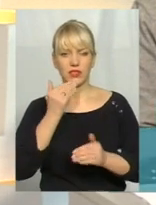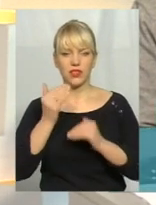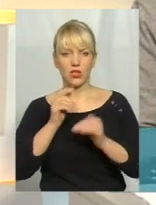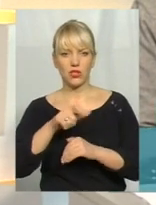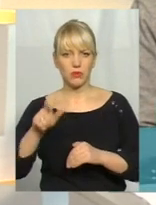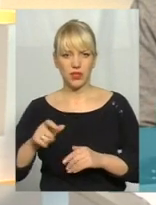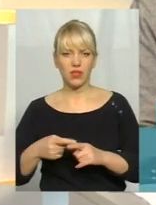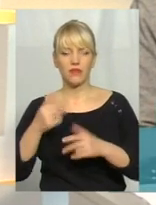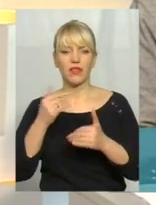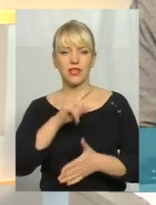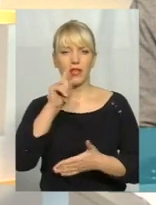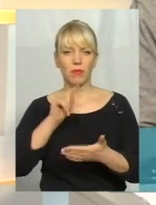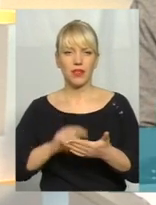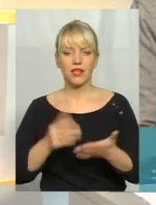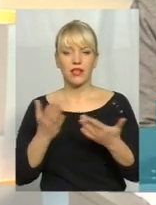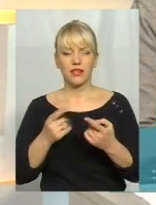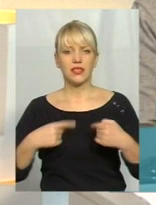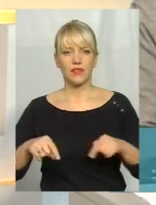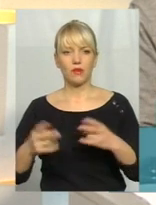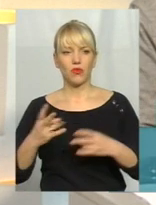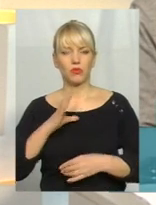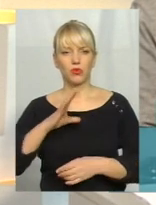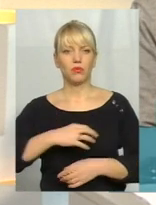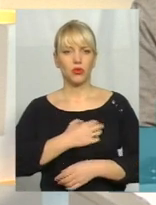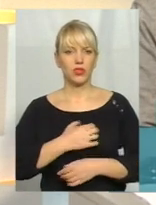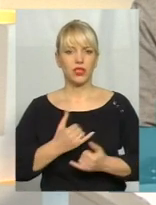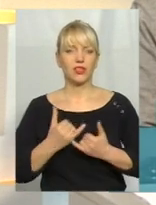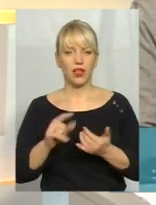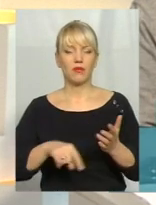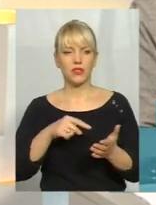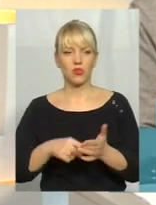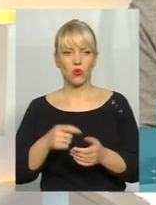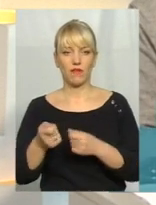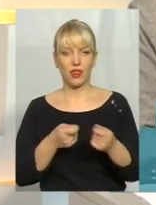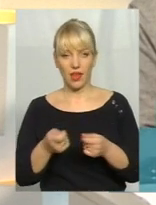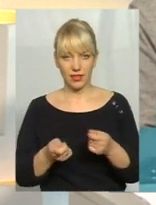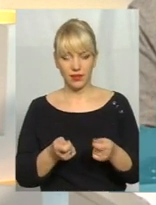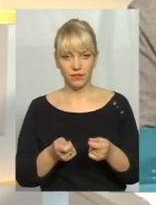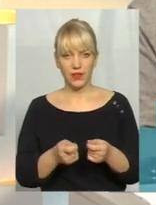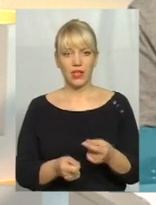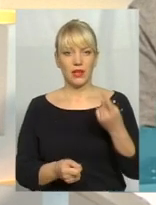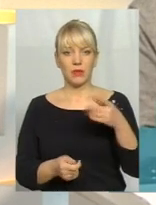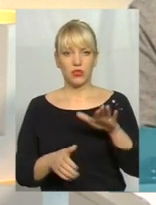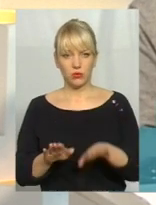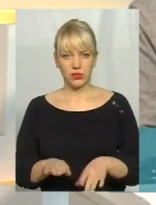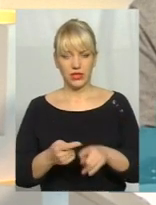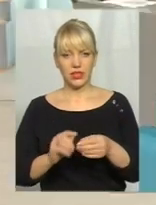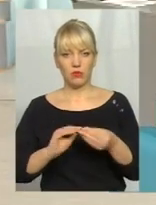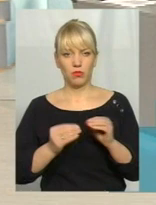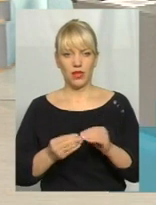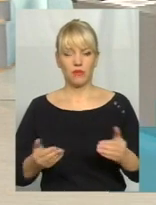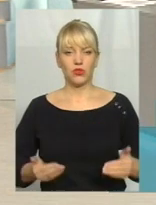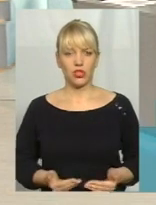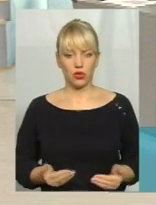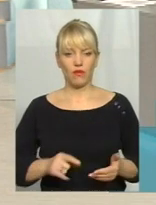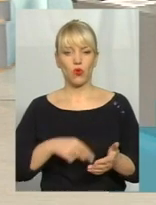на запитання, які сфери мають бути пріоритетними для міської влади, там на першому місці це проблема житлово